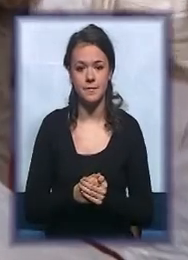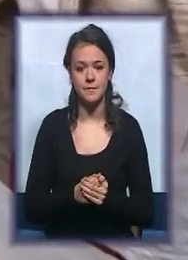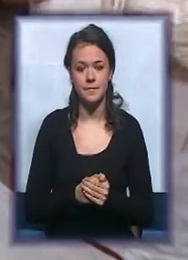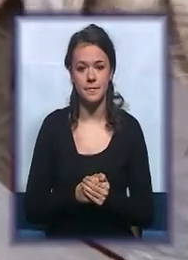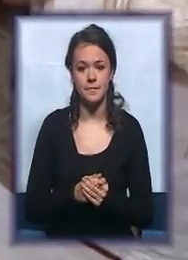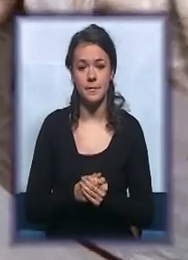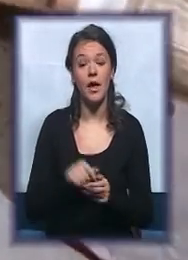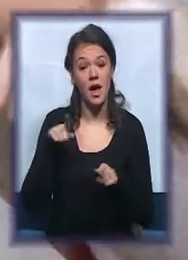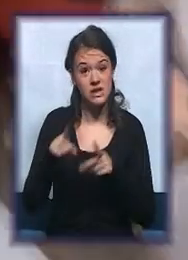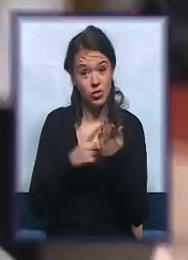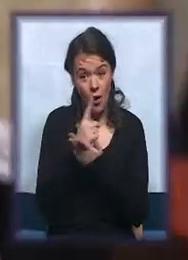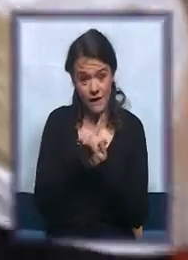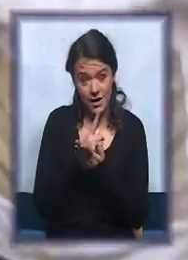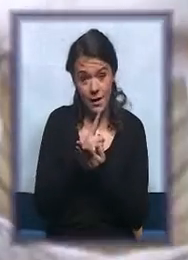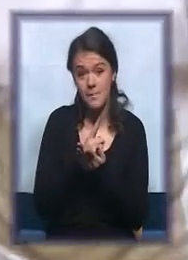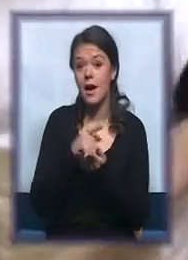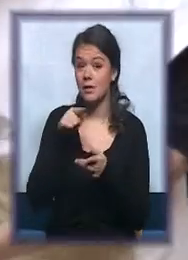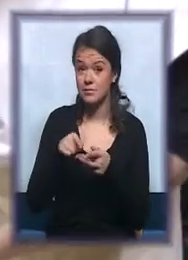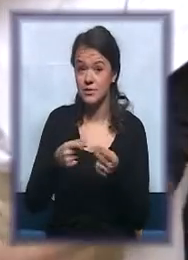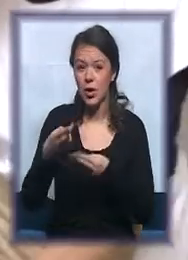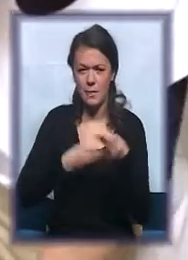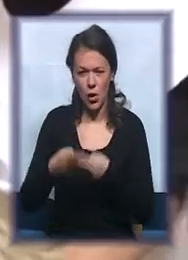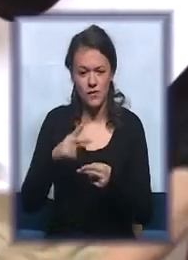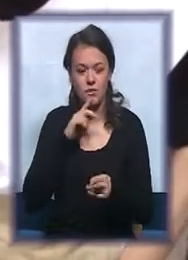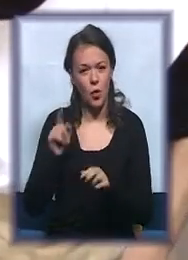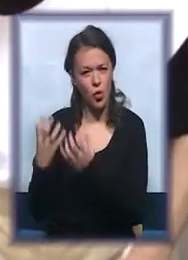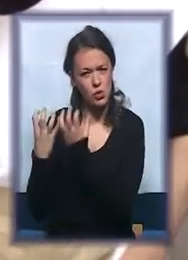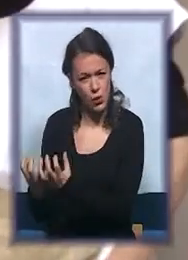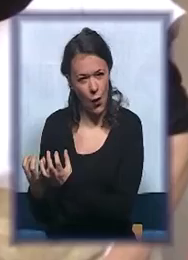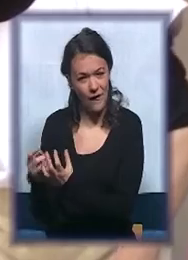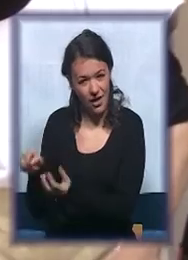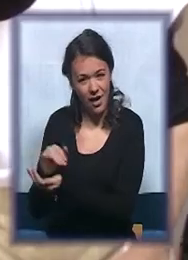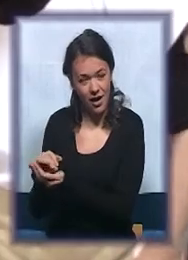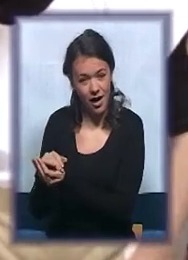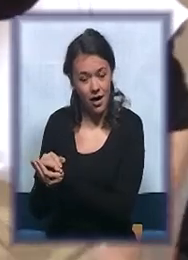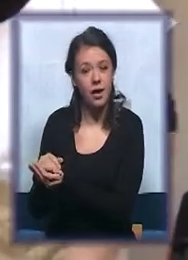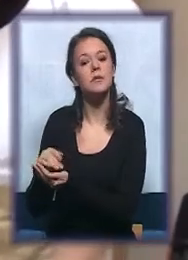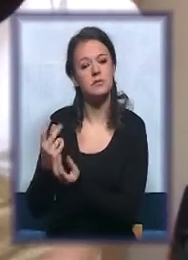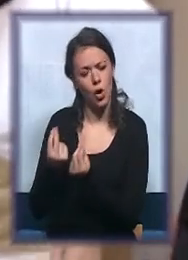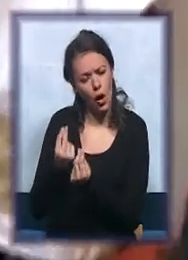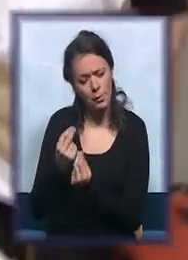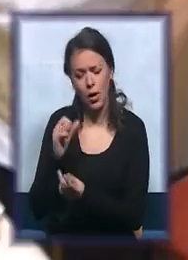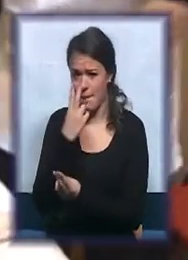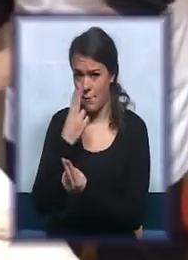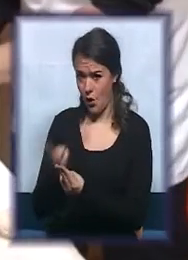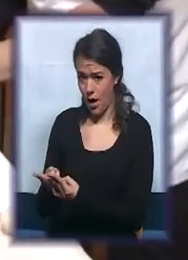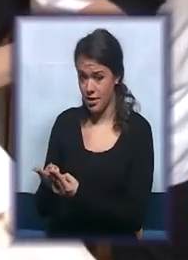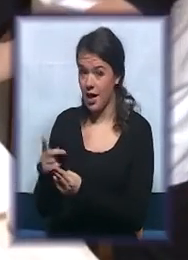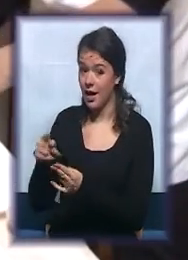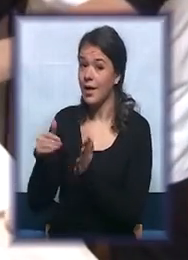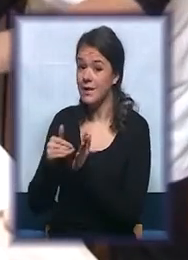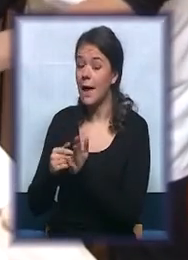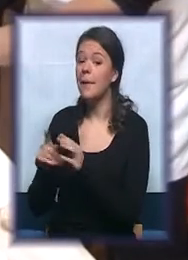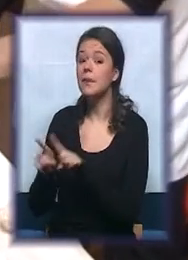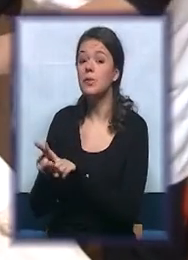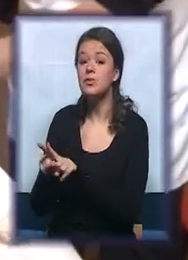A za to vreme Ilija poluproizvode koji su se sada osušili. Evo ih ovde osušeni. Dobro je. Pogledaj. Treba da bude